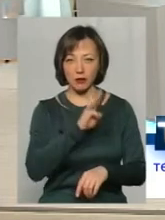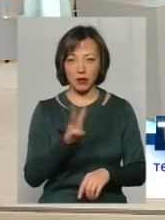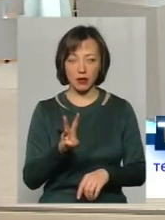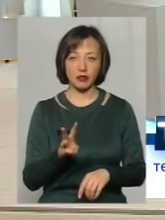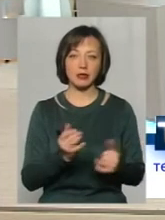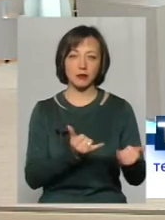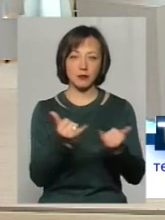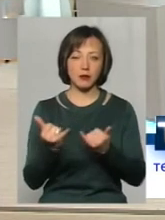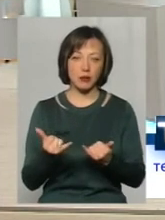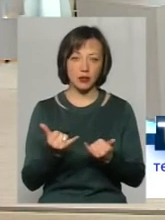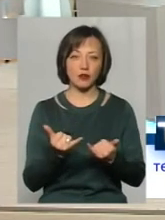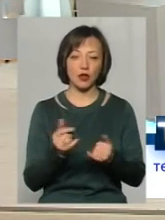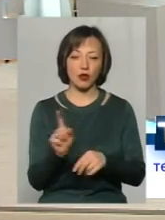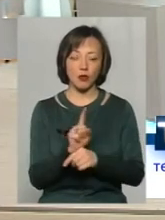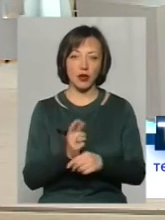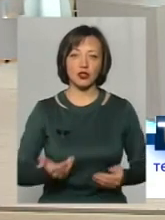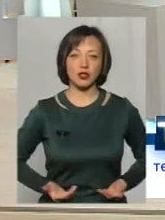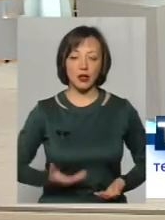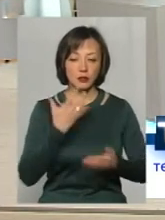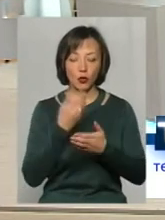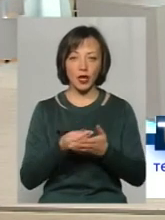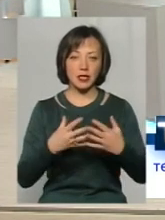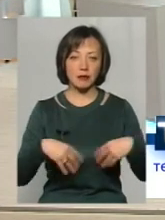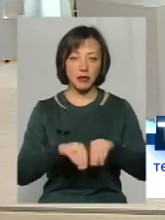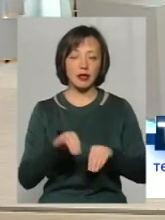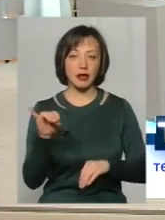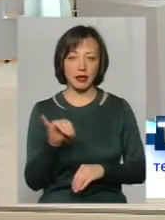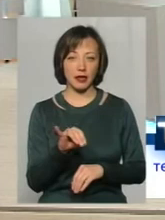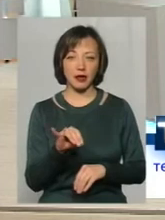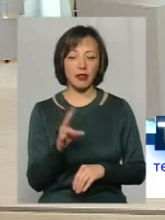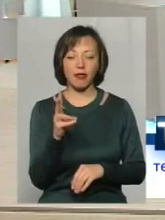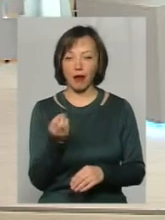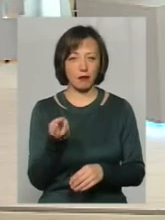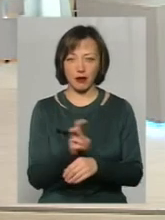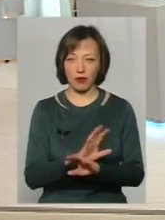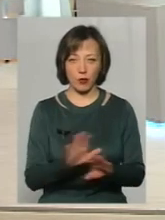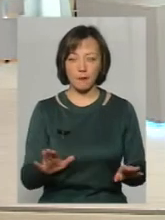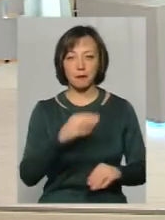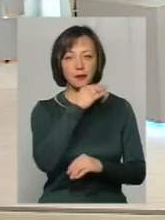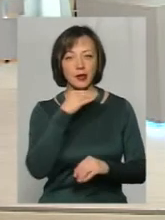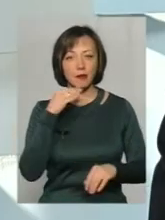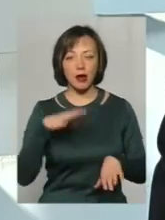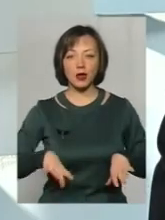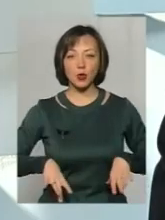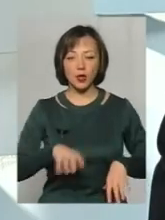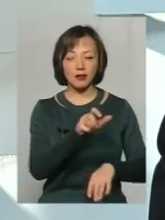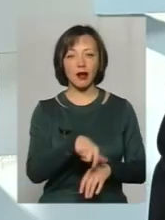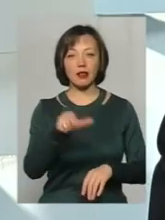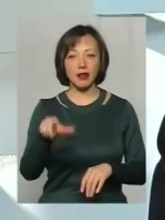забезпечувати нормальне життя своєї сім'ї і не приходять. Велика кількість тренерів,